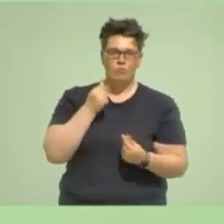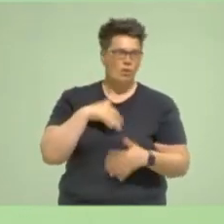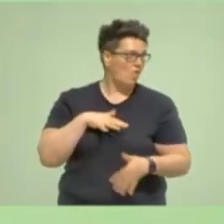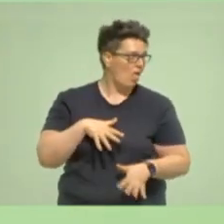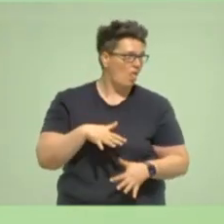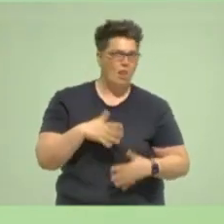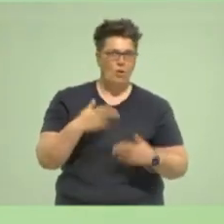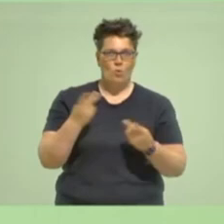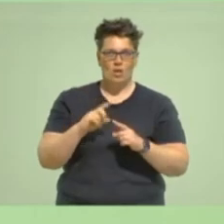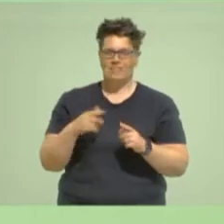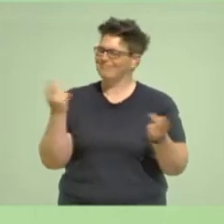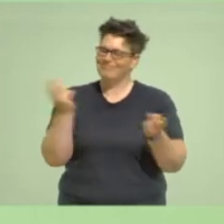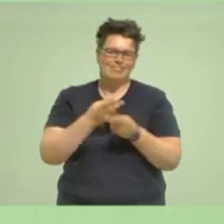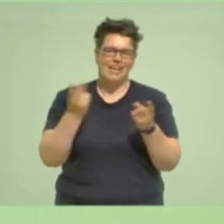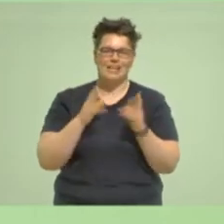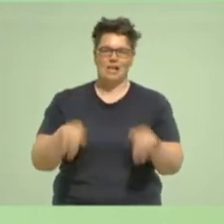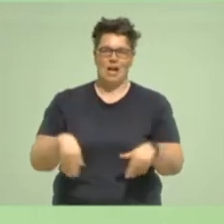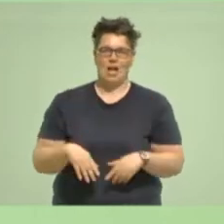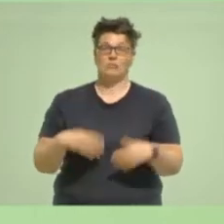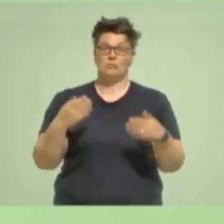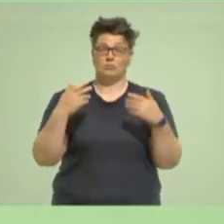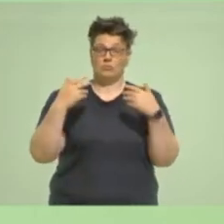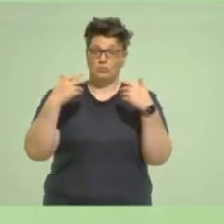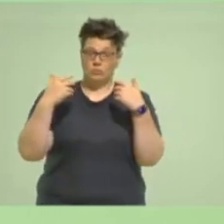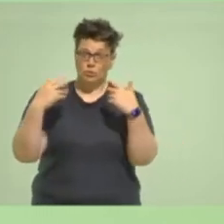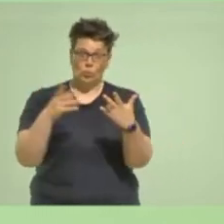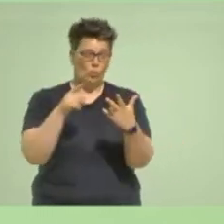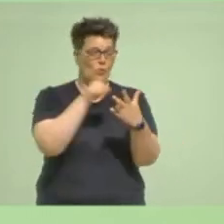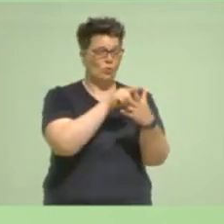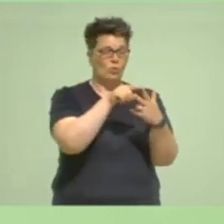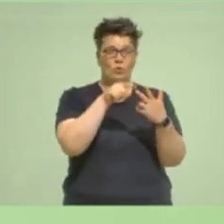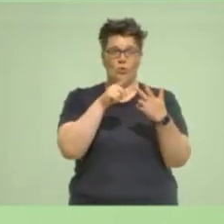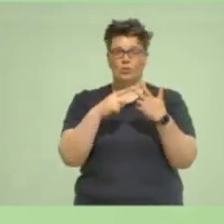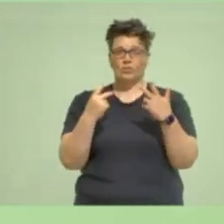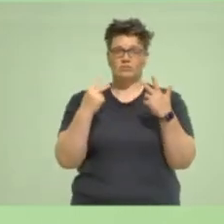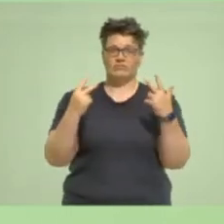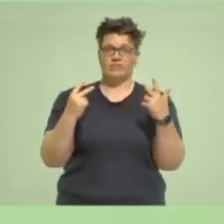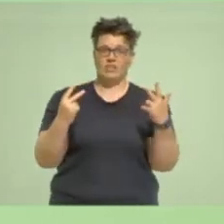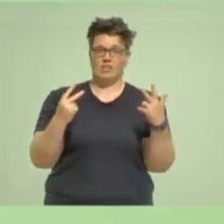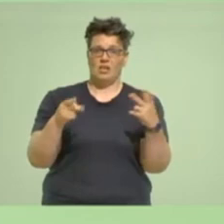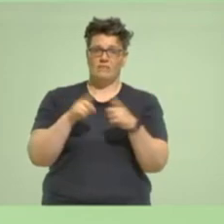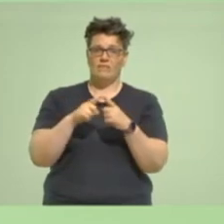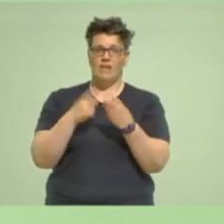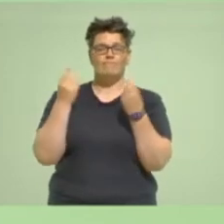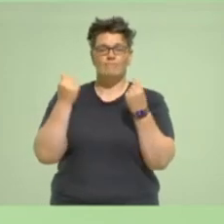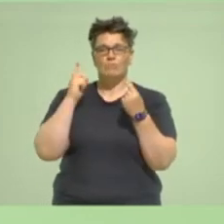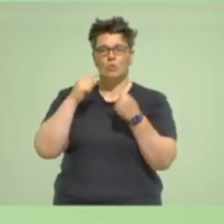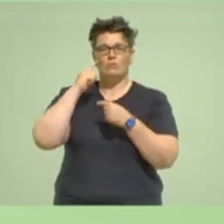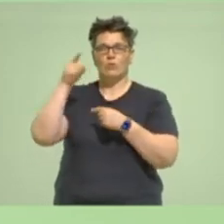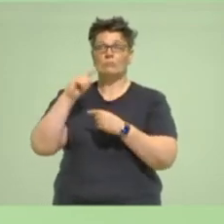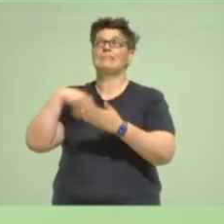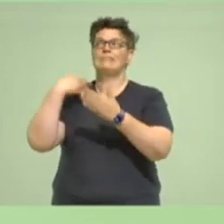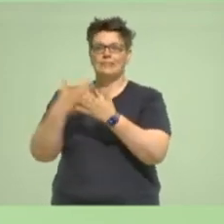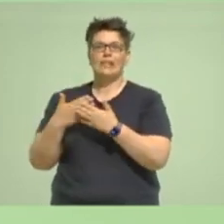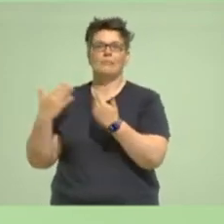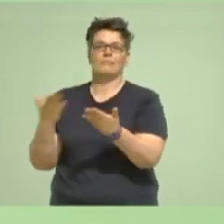ist dabei im ersten Schritt erstmal nicht so relevant, wie anzunehmen, dass es das gibt. Und deswegen